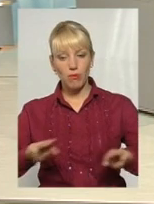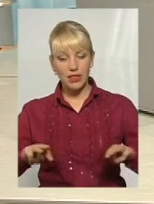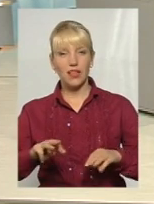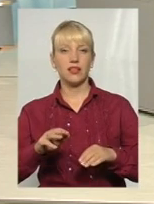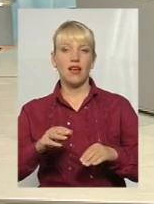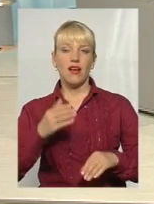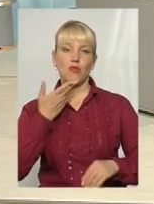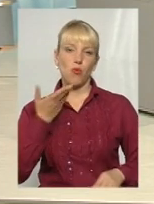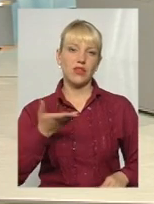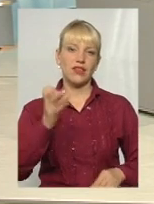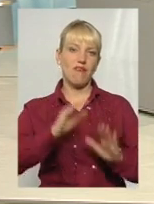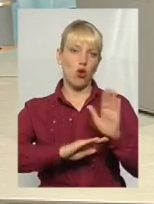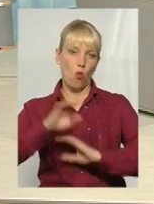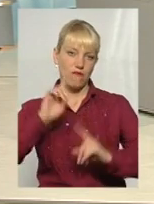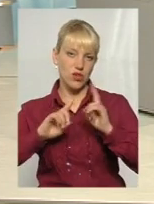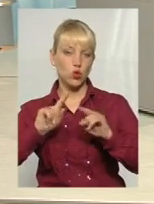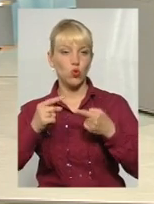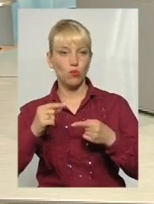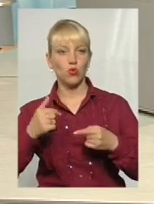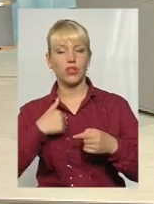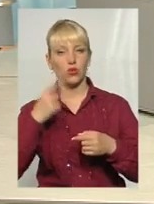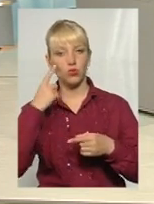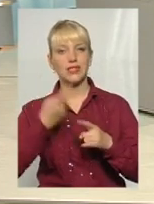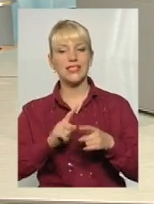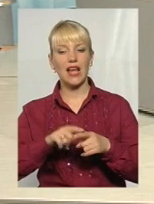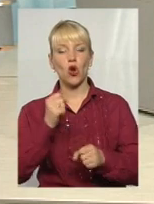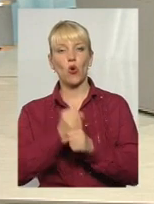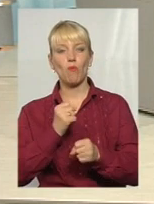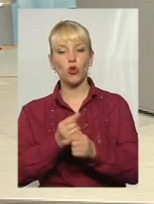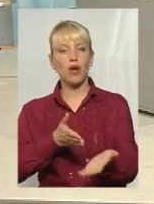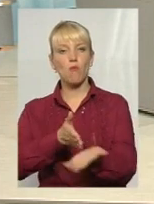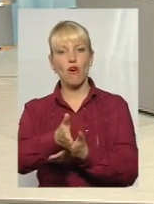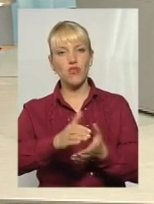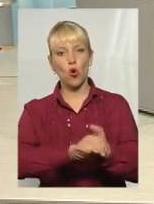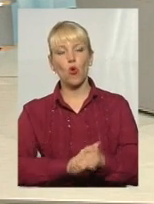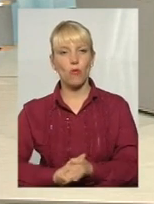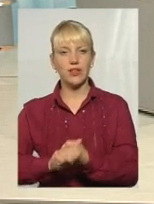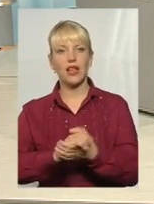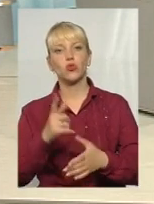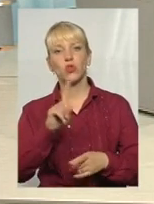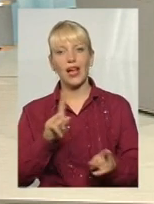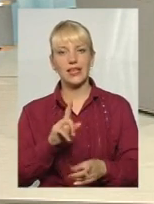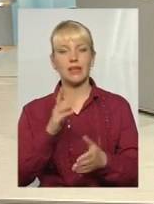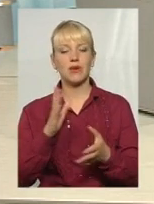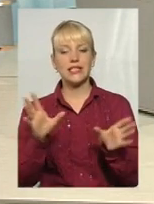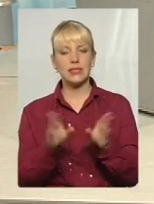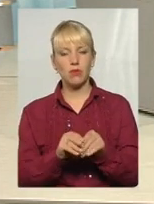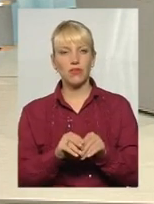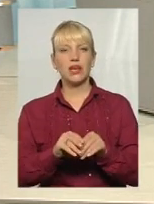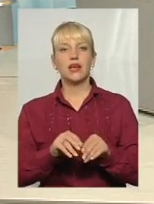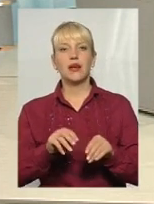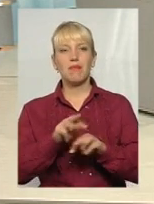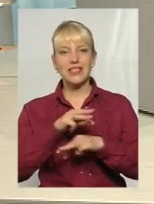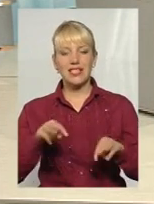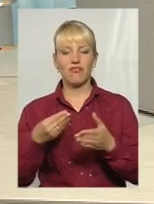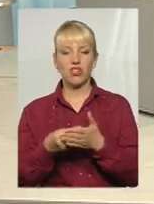питання. Тому я думаю, що зараз якраз робота комітету профільного, який має спільно з Міністерством фінансів, є асоціації,